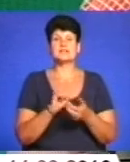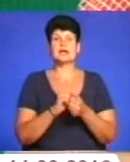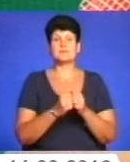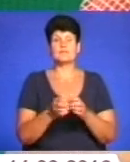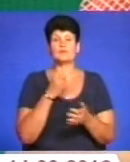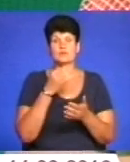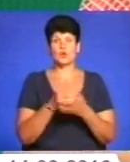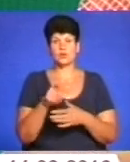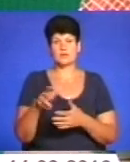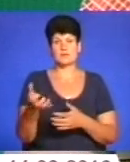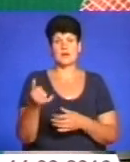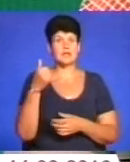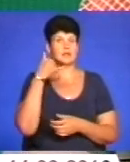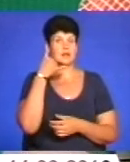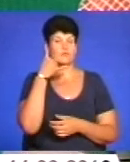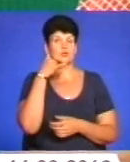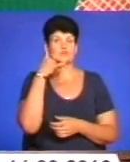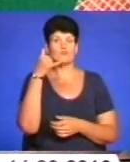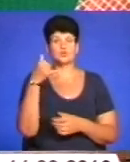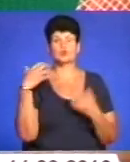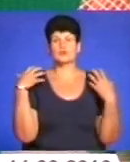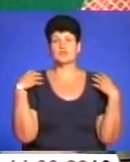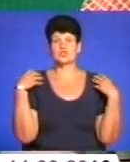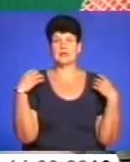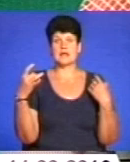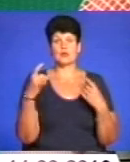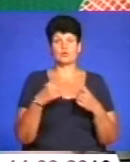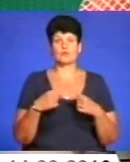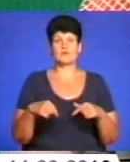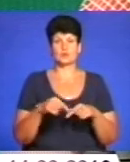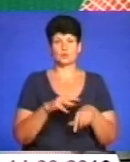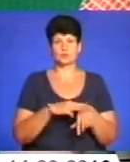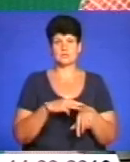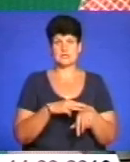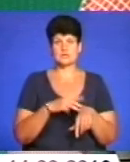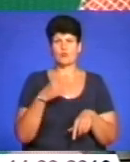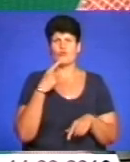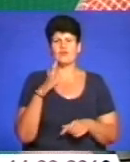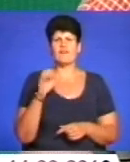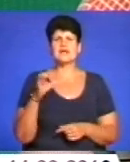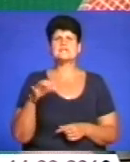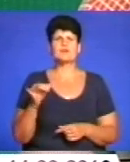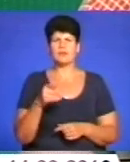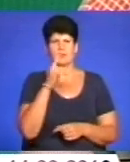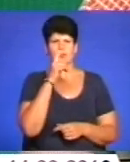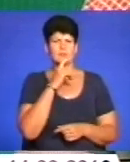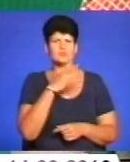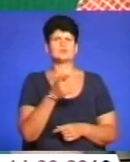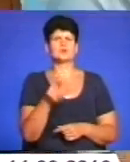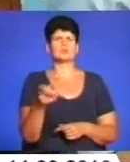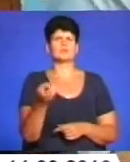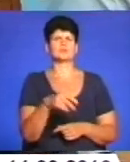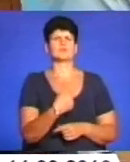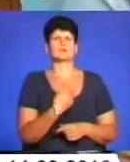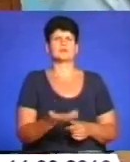бере просто телефон і дзвонить до начальника районного відділку міліції і каже, Васильович, що це за люди прийшли до мене на об'єкт.